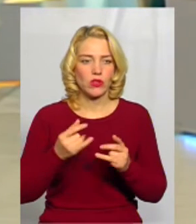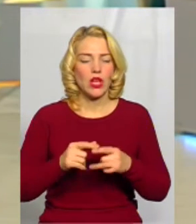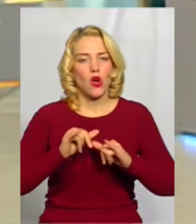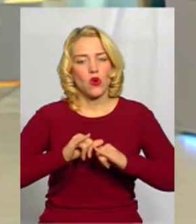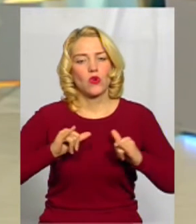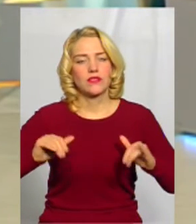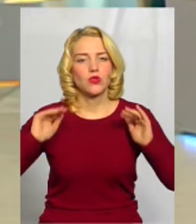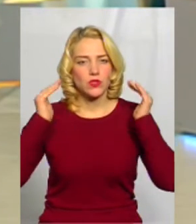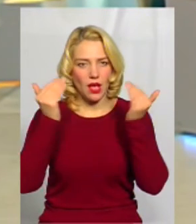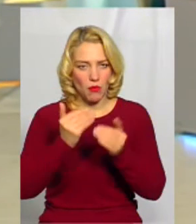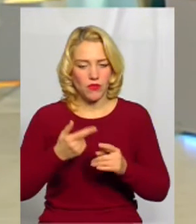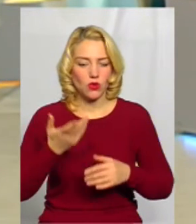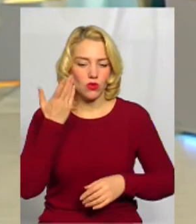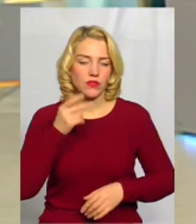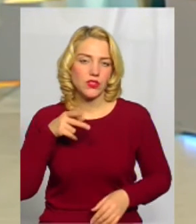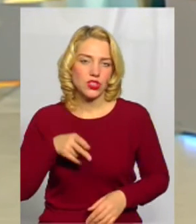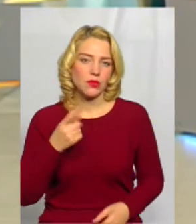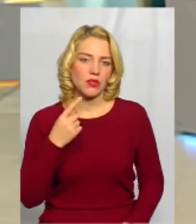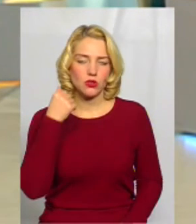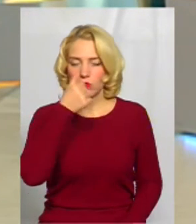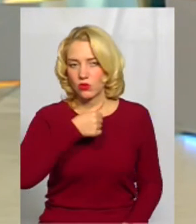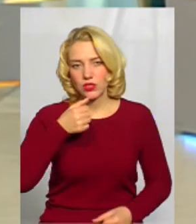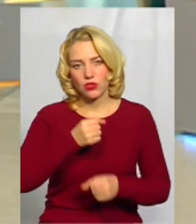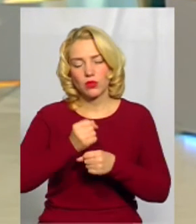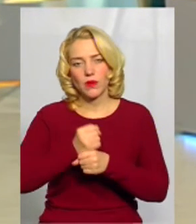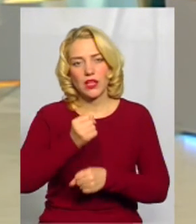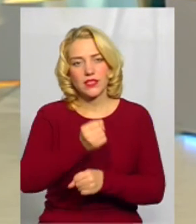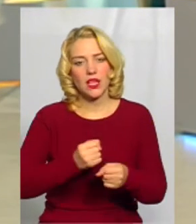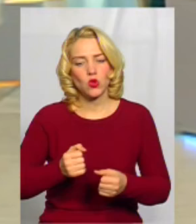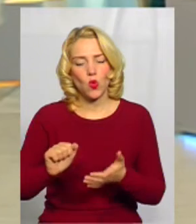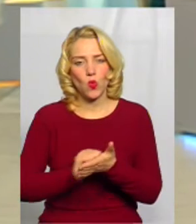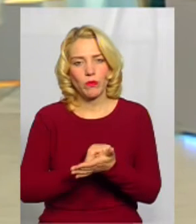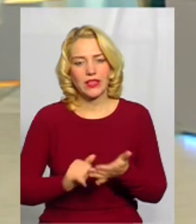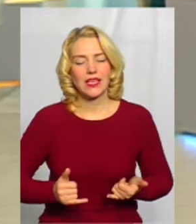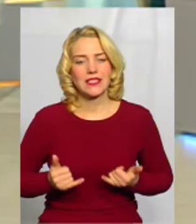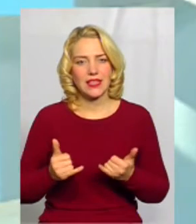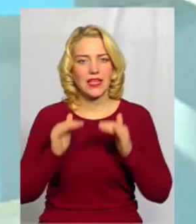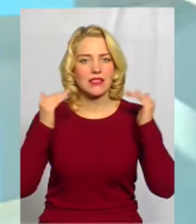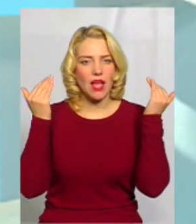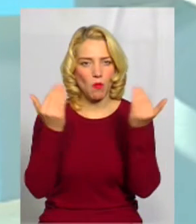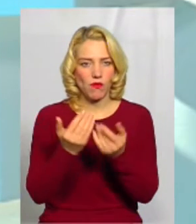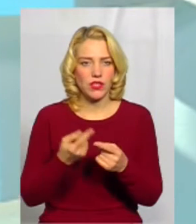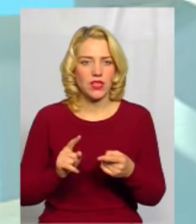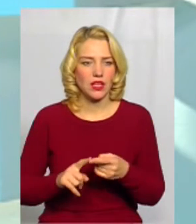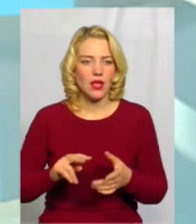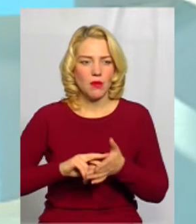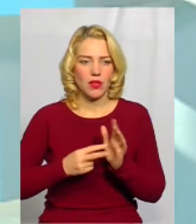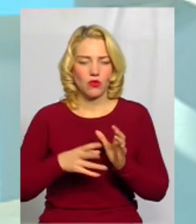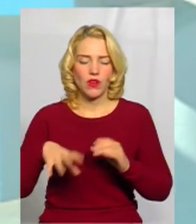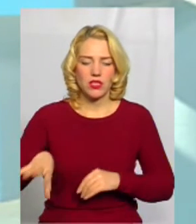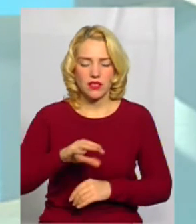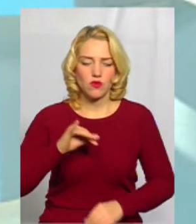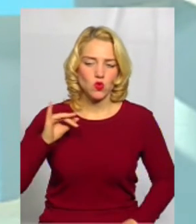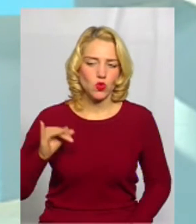тому що, коли в 2001 році розроблялася документація на заповідник, то планувалося всю історичну